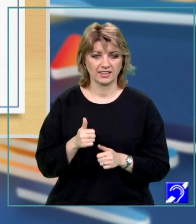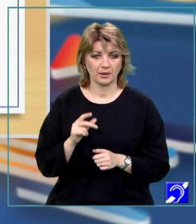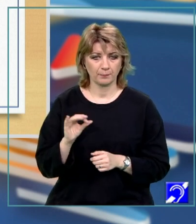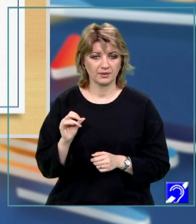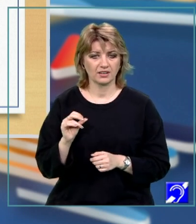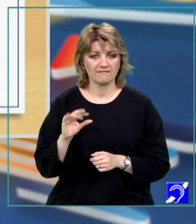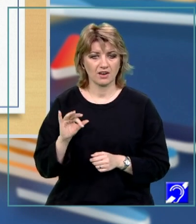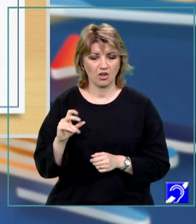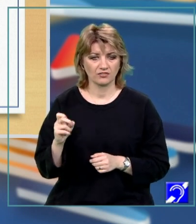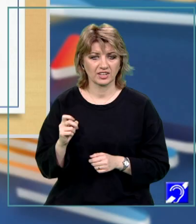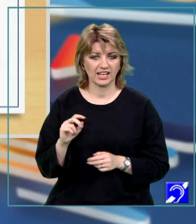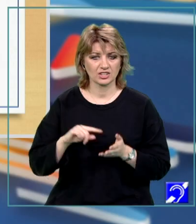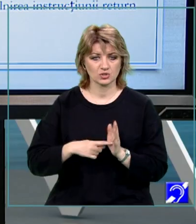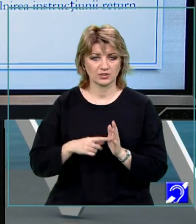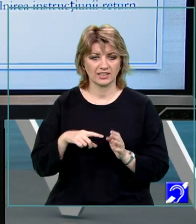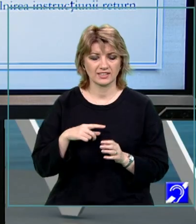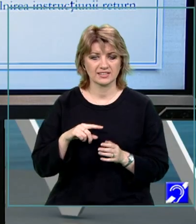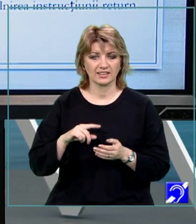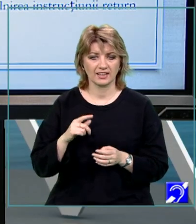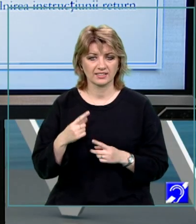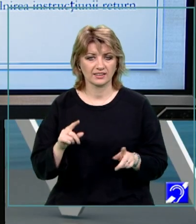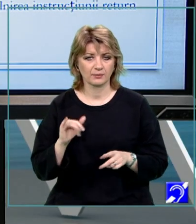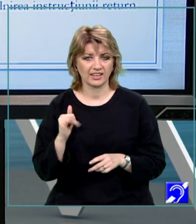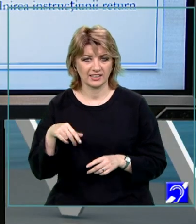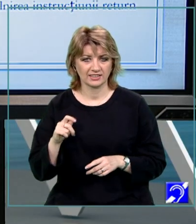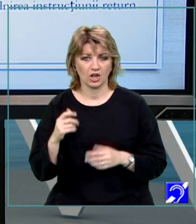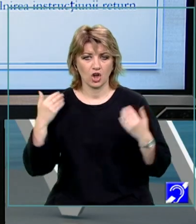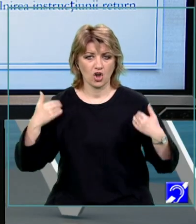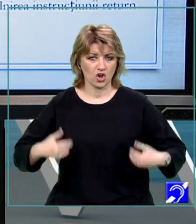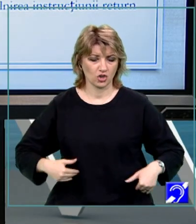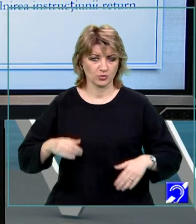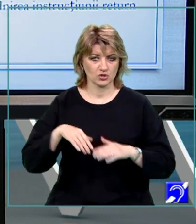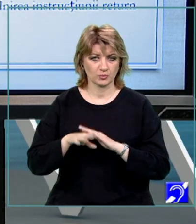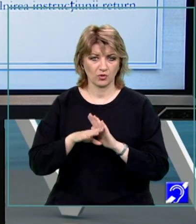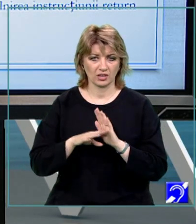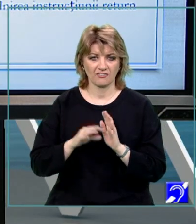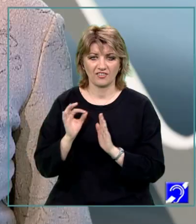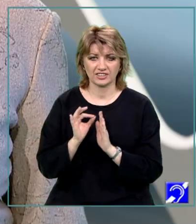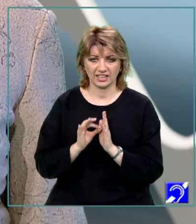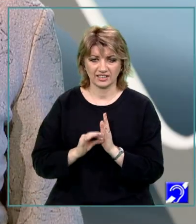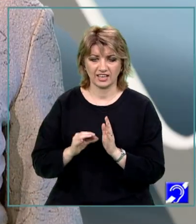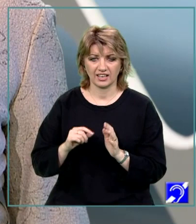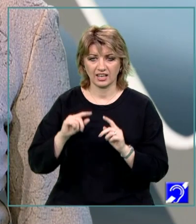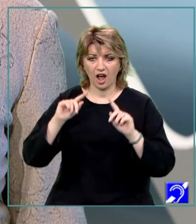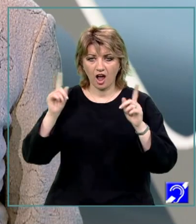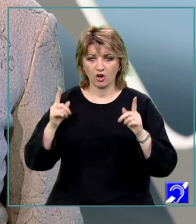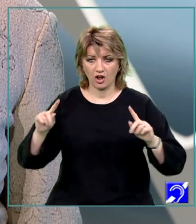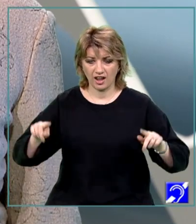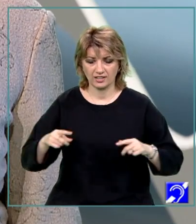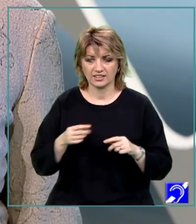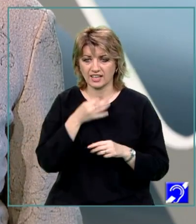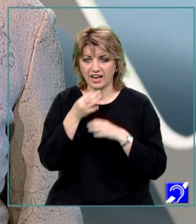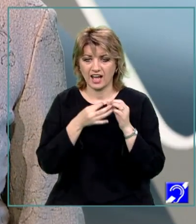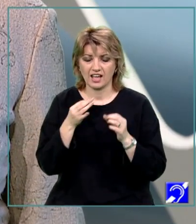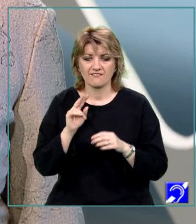rezultatul returnat este de tipul int. Corpul subprogramului va fi detaliat între acolade și începe cu declararea